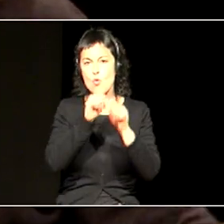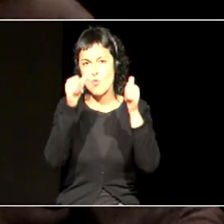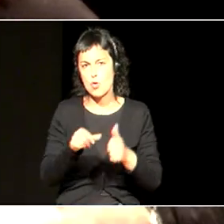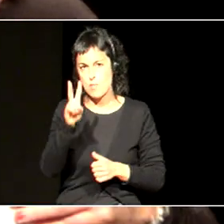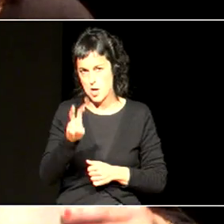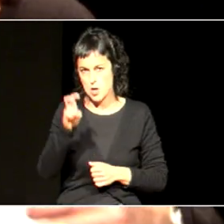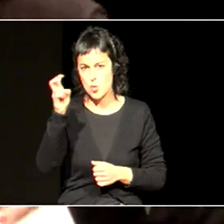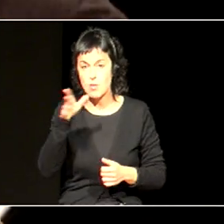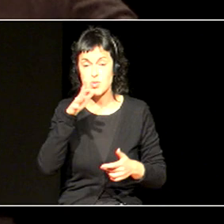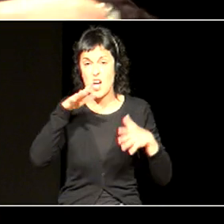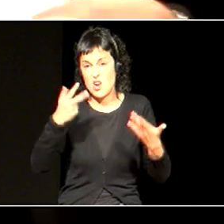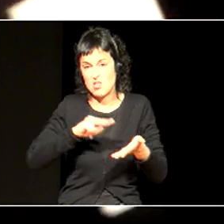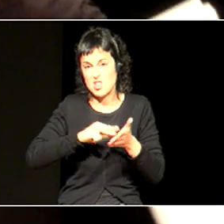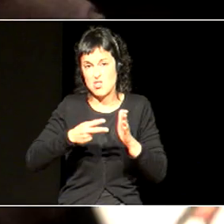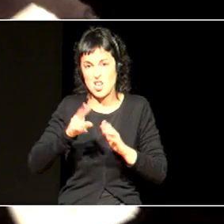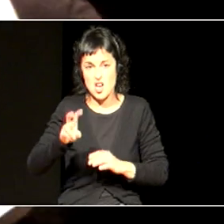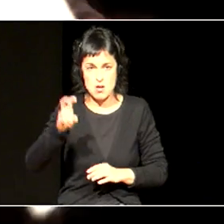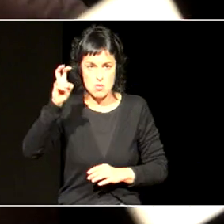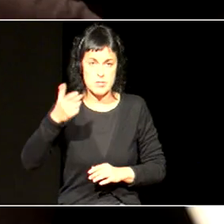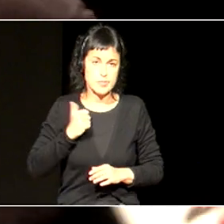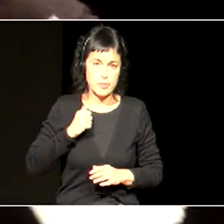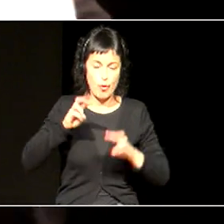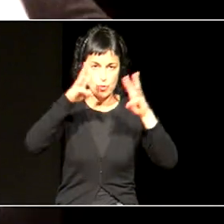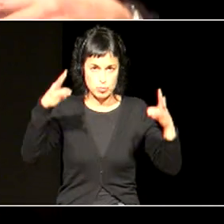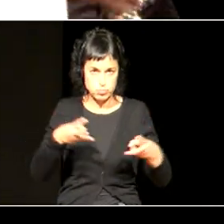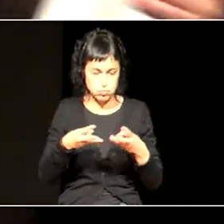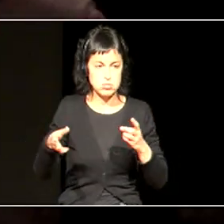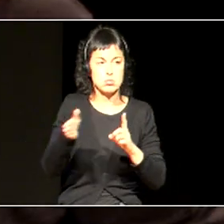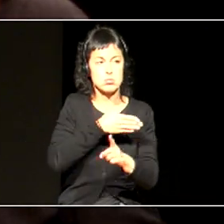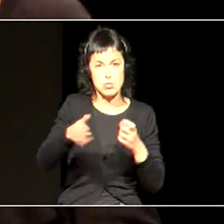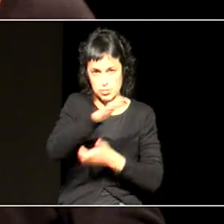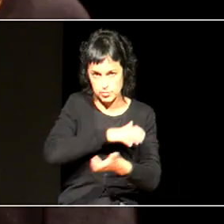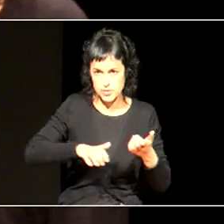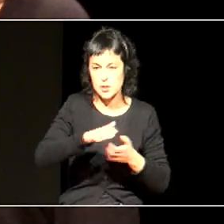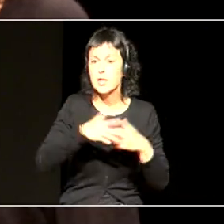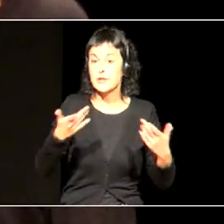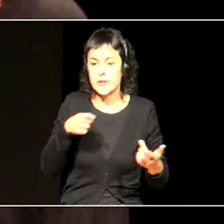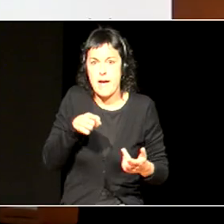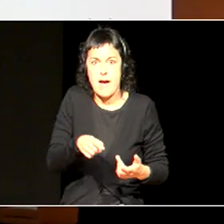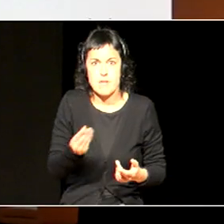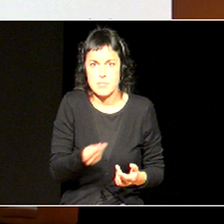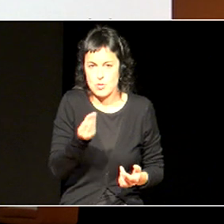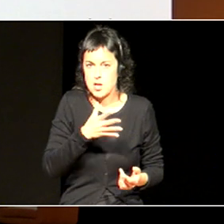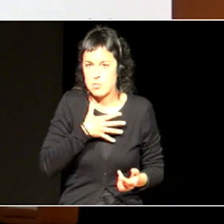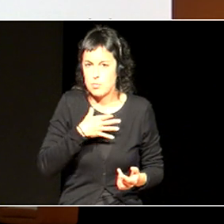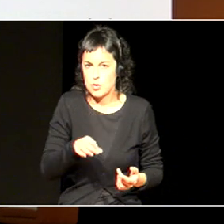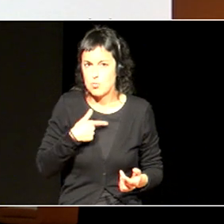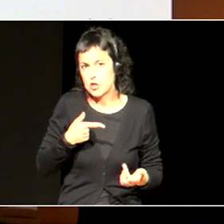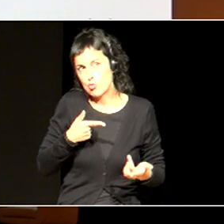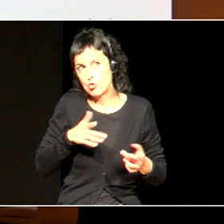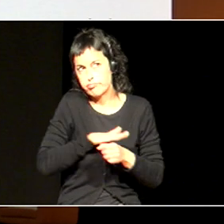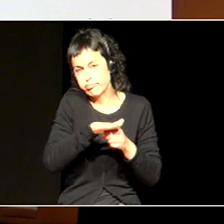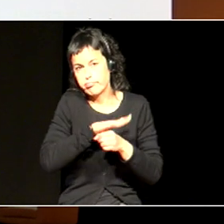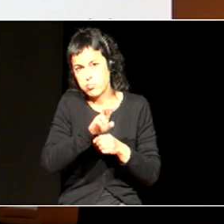teknologia berriekin, eta badaukagu aukera gehiago, indarkeria garatzeko, beraz, hor badaukagu beste, beste plano bat,